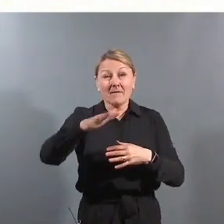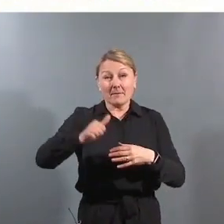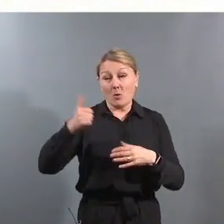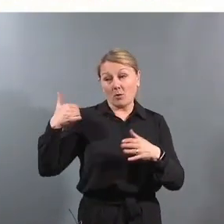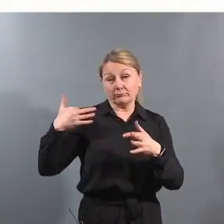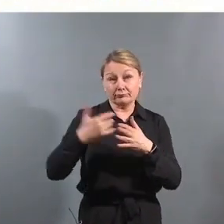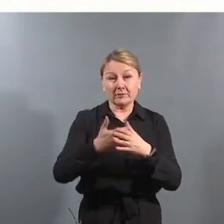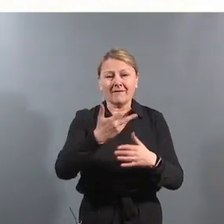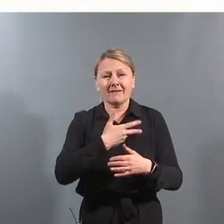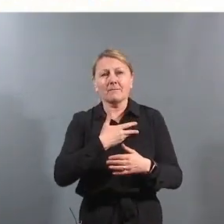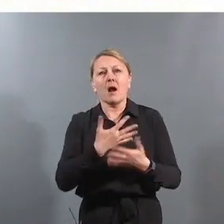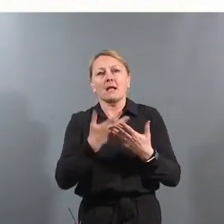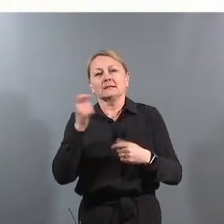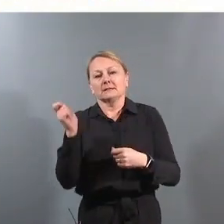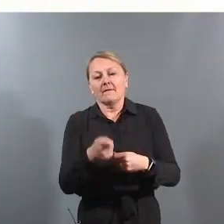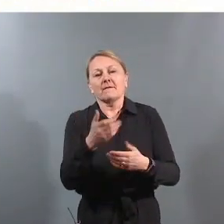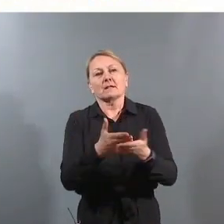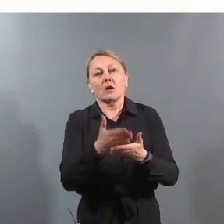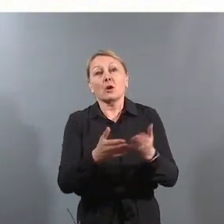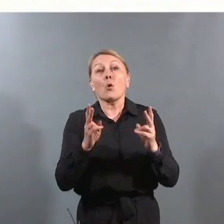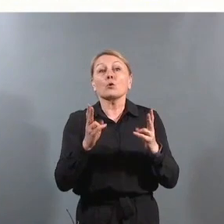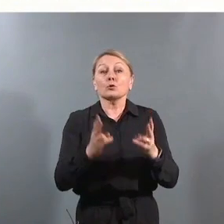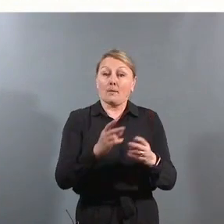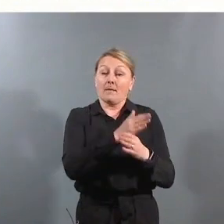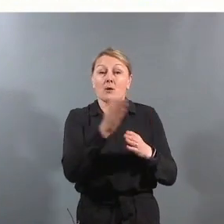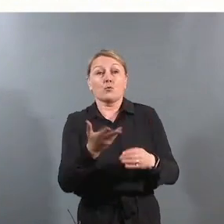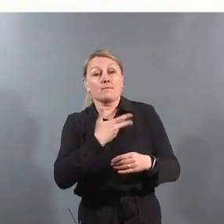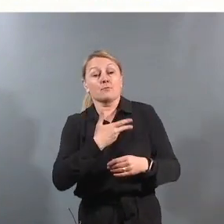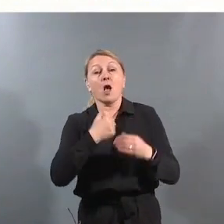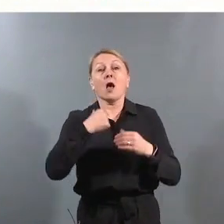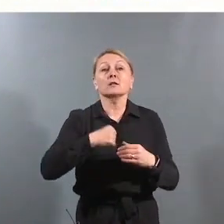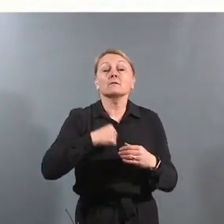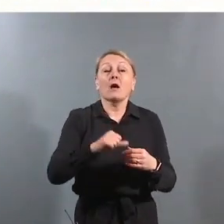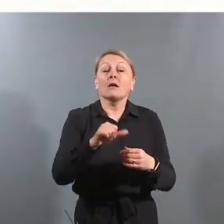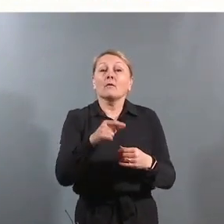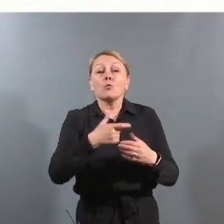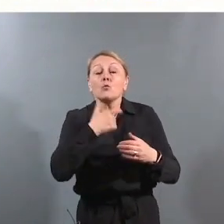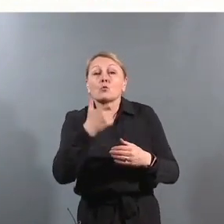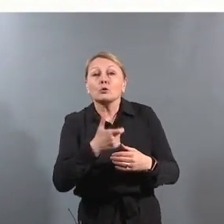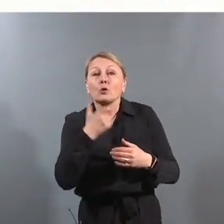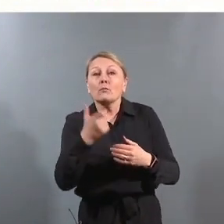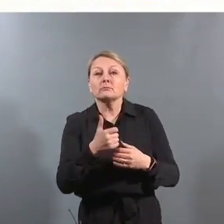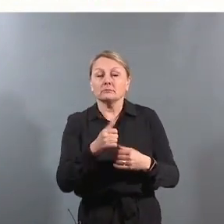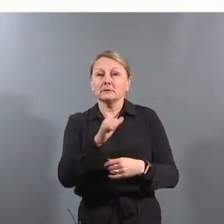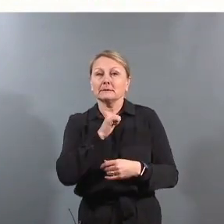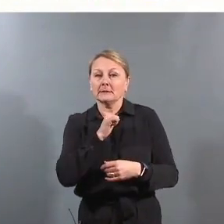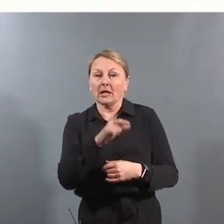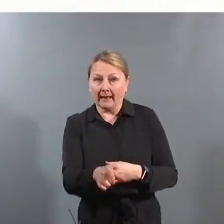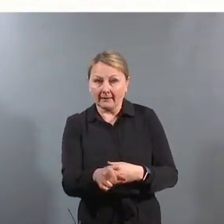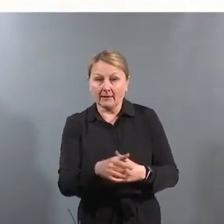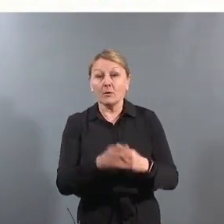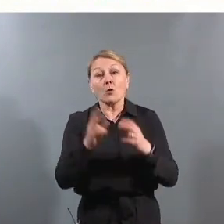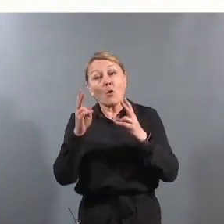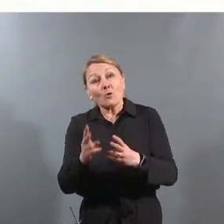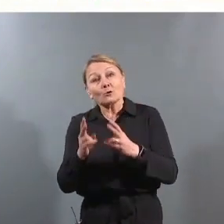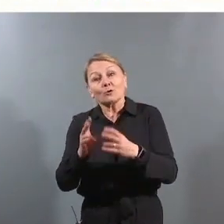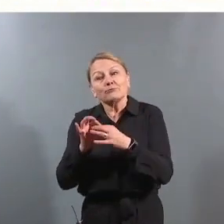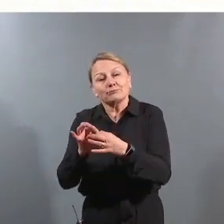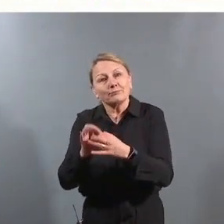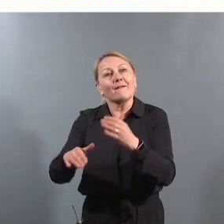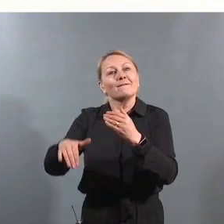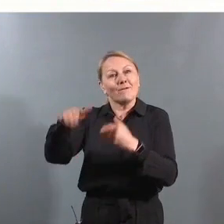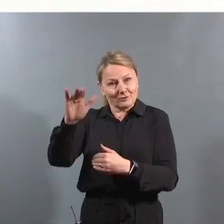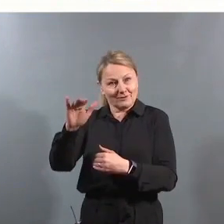år med veldig, veldig mange straffesaker, og jeg hadde også en periode av veldig mye ansvar for ungdom som begikk kriminalitet, men også har jeg jo vært borte i